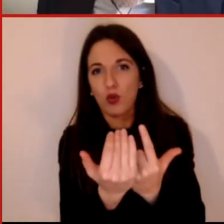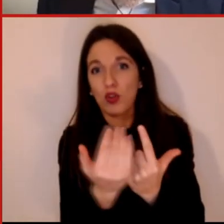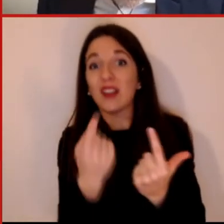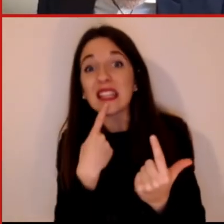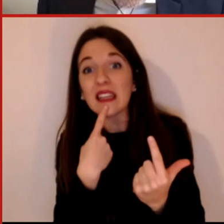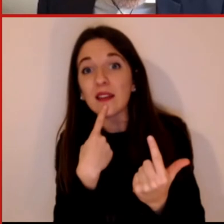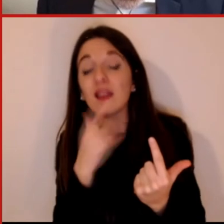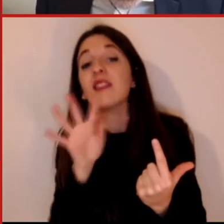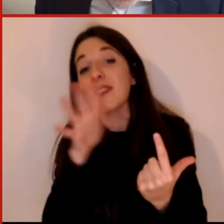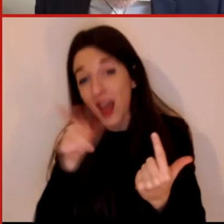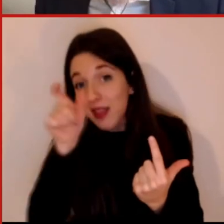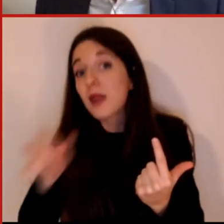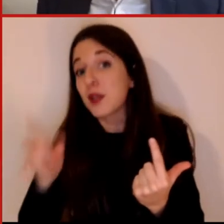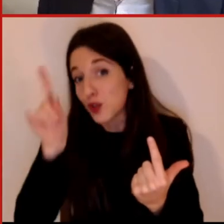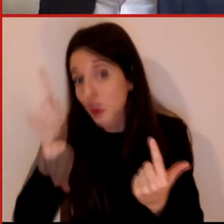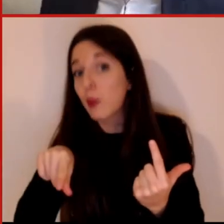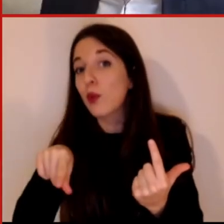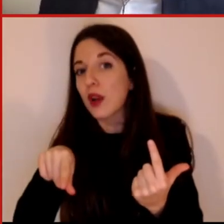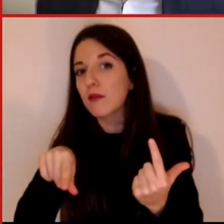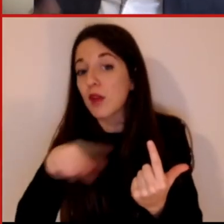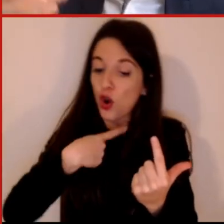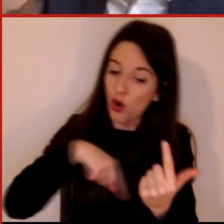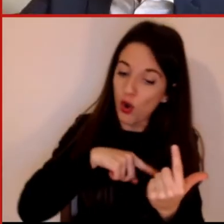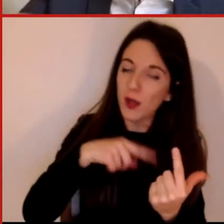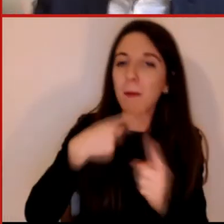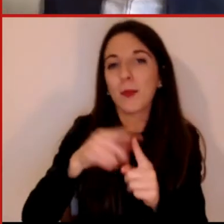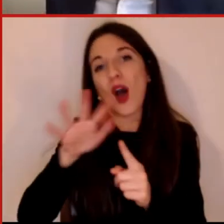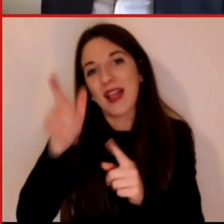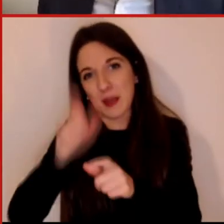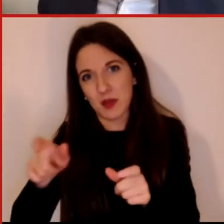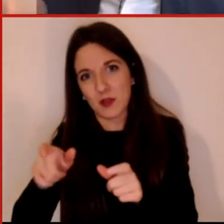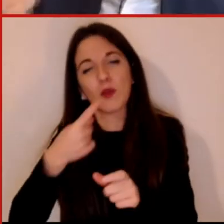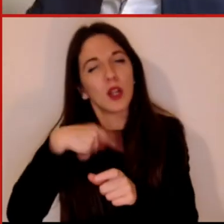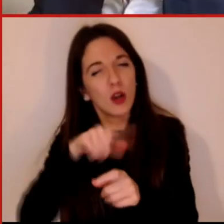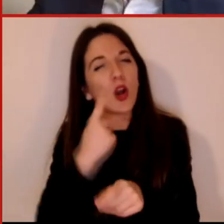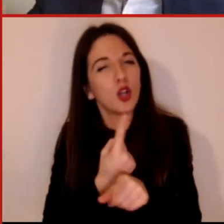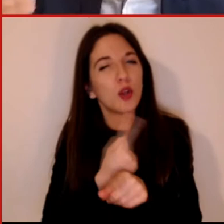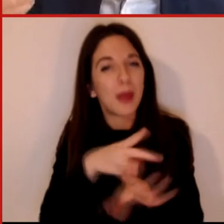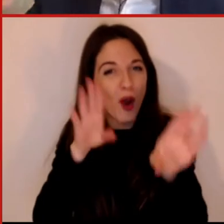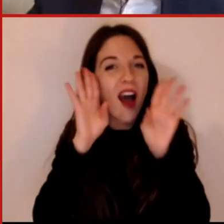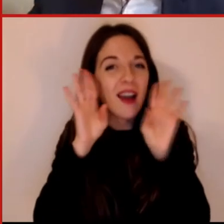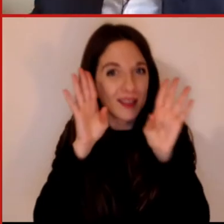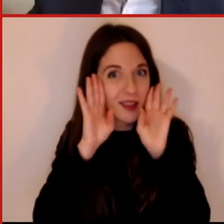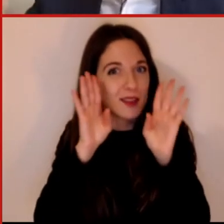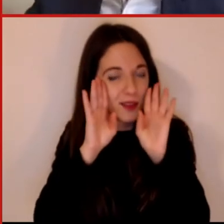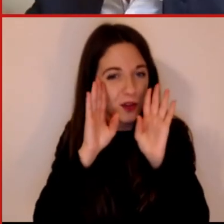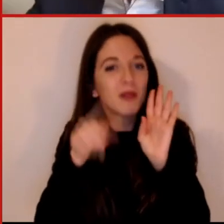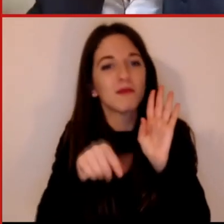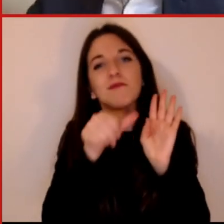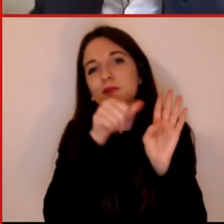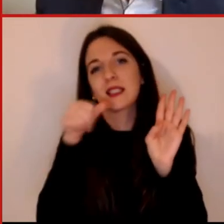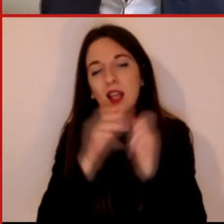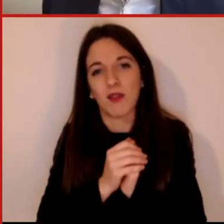attenti quindi quando li usiamo e questa è una delle cose più importanti. Quindi a questo punto è l'acquisizione, l